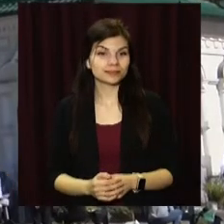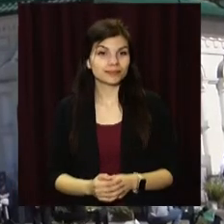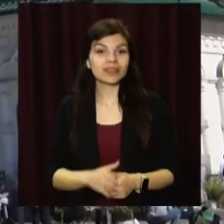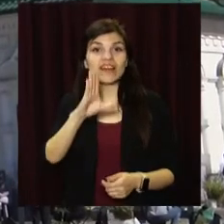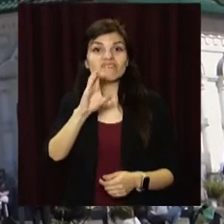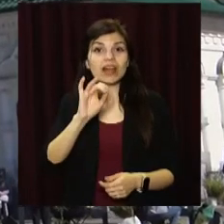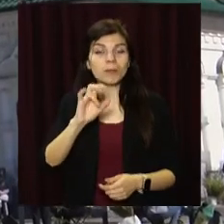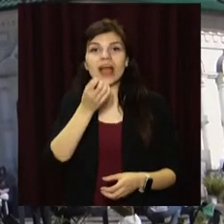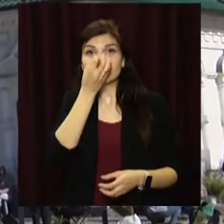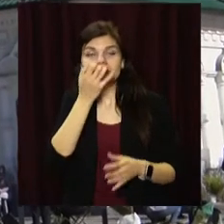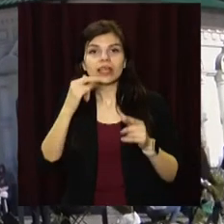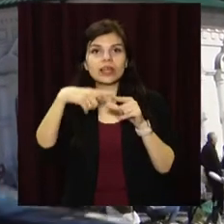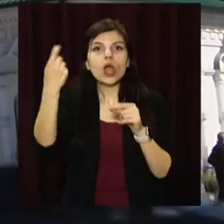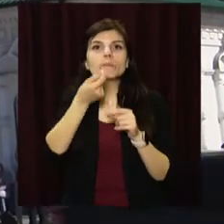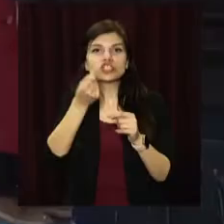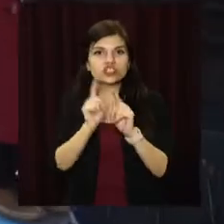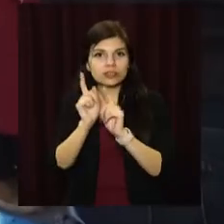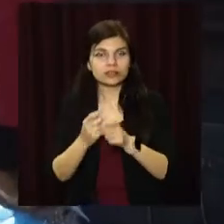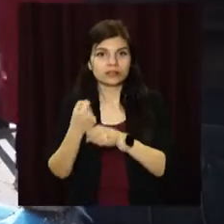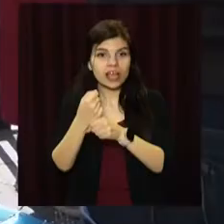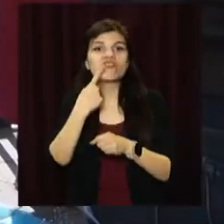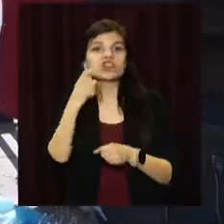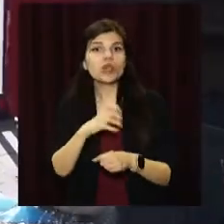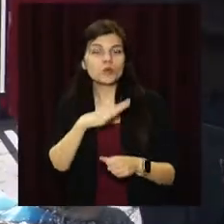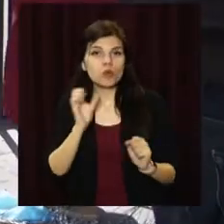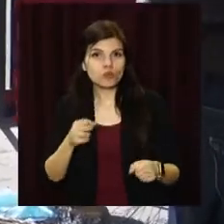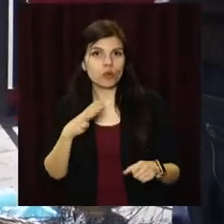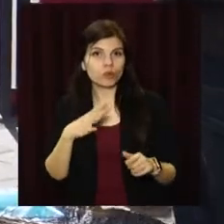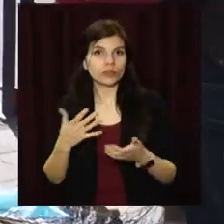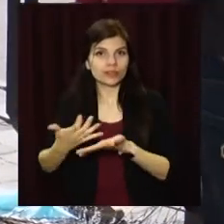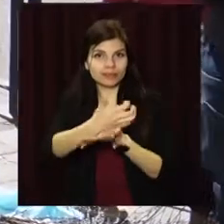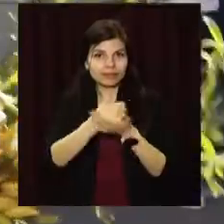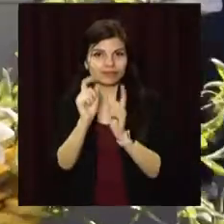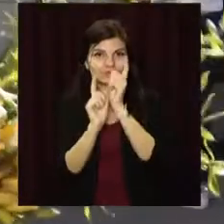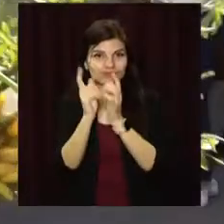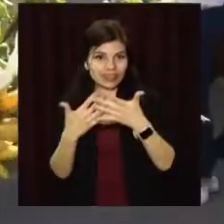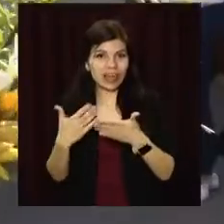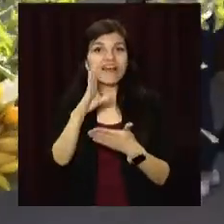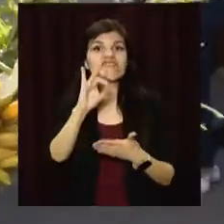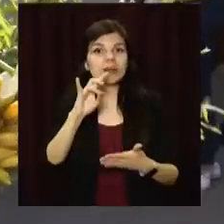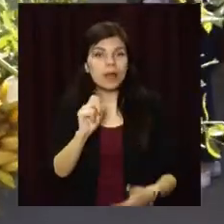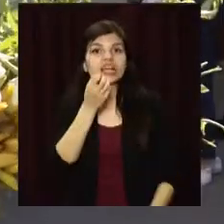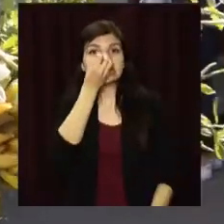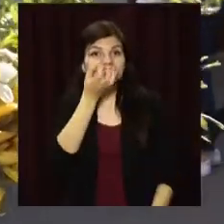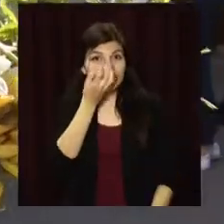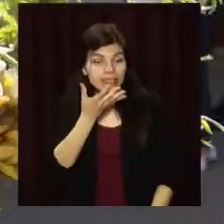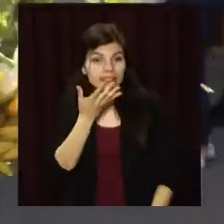Верба, квіти та колося пшениці. Біля храмів у неділю можна було зібрати святковий букет. Верба, цвіти.